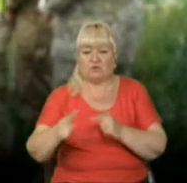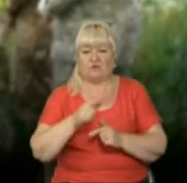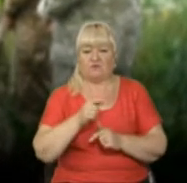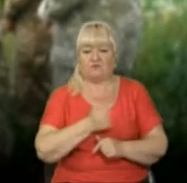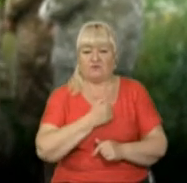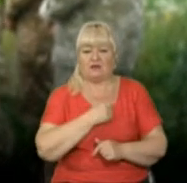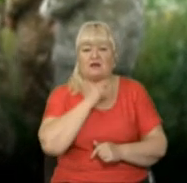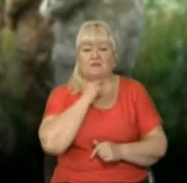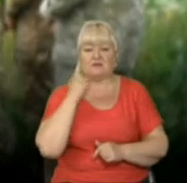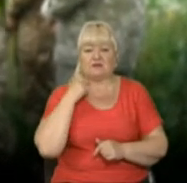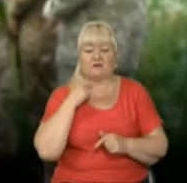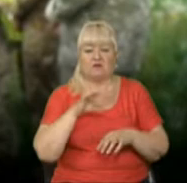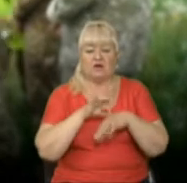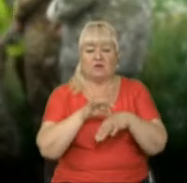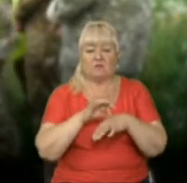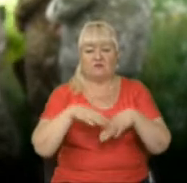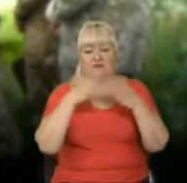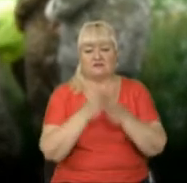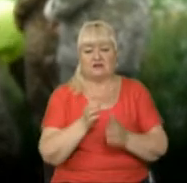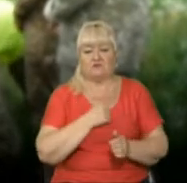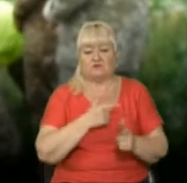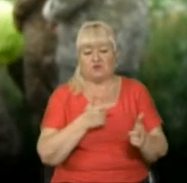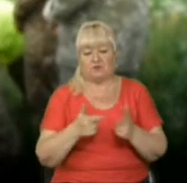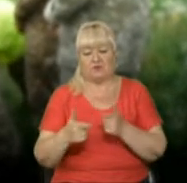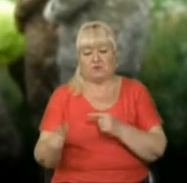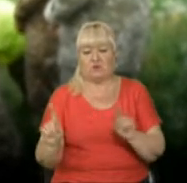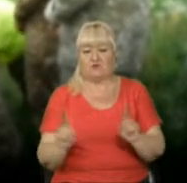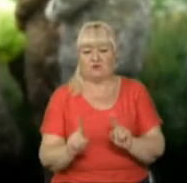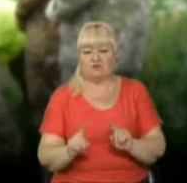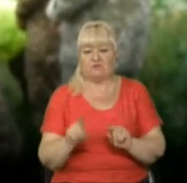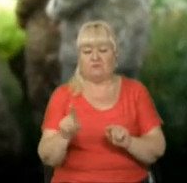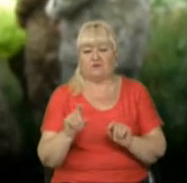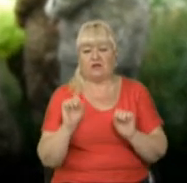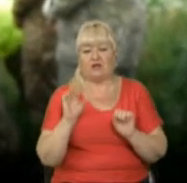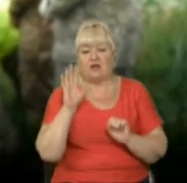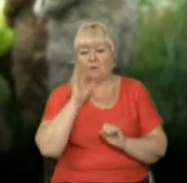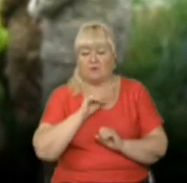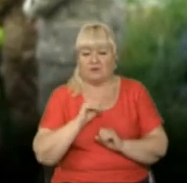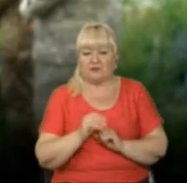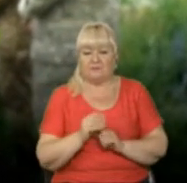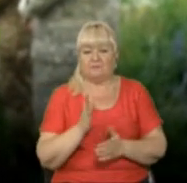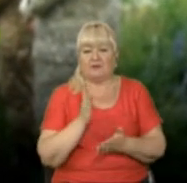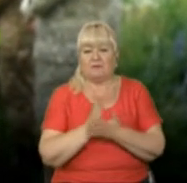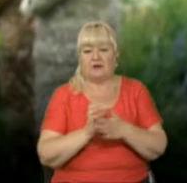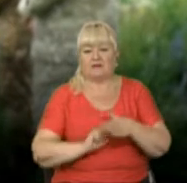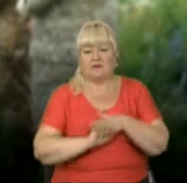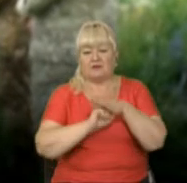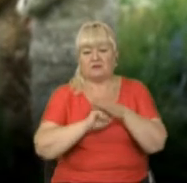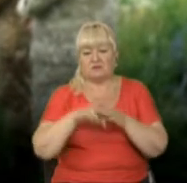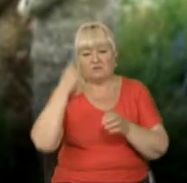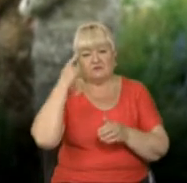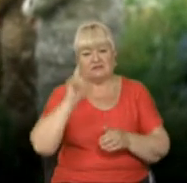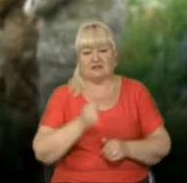на якому проводиться загальновійськова їх підготовка, для того, щоб вони могли мати базові знання